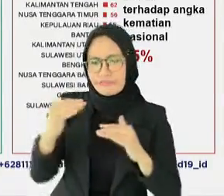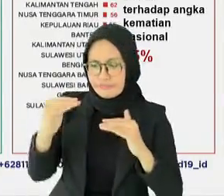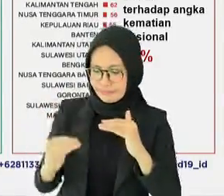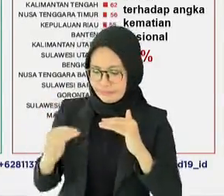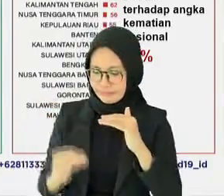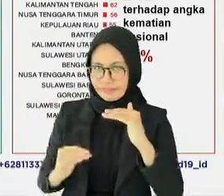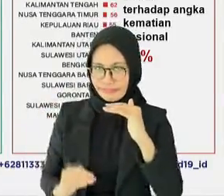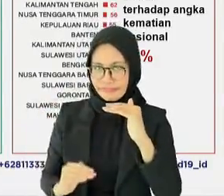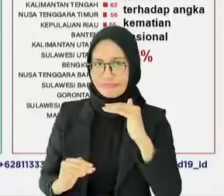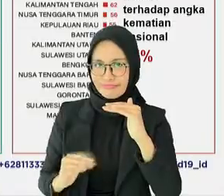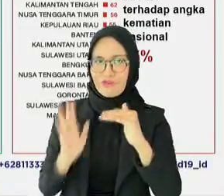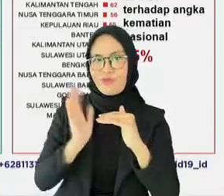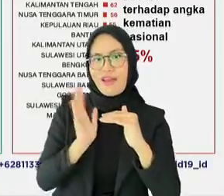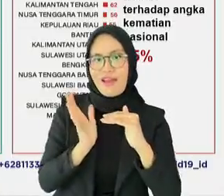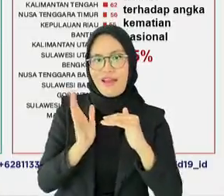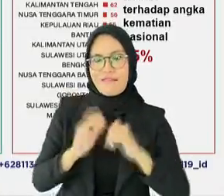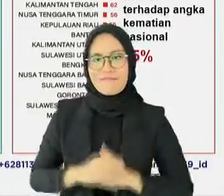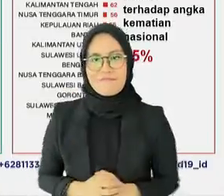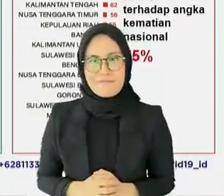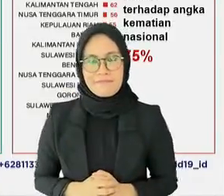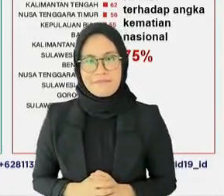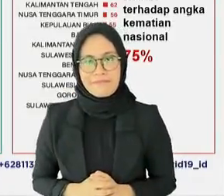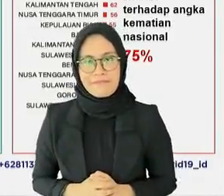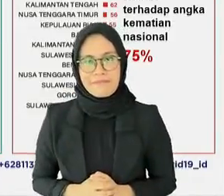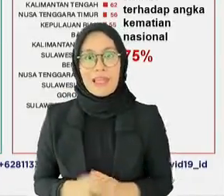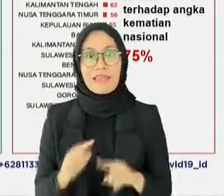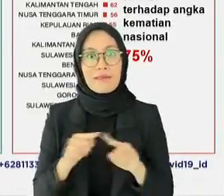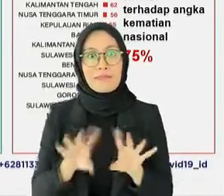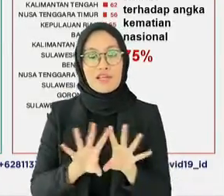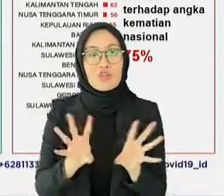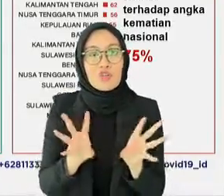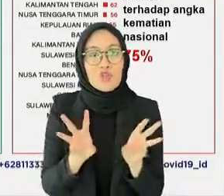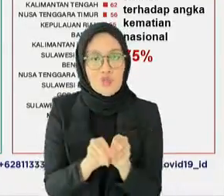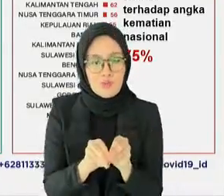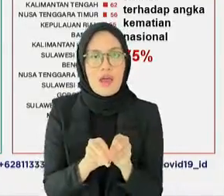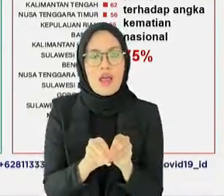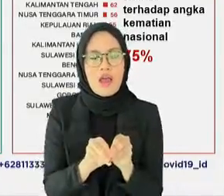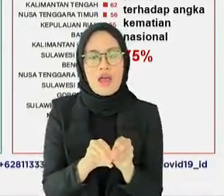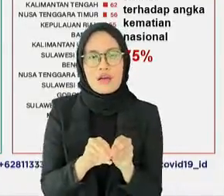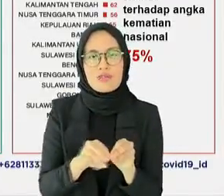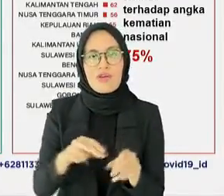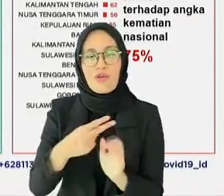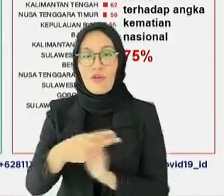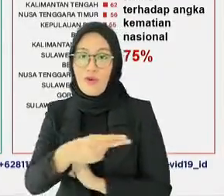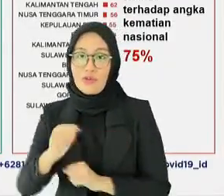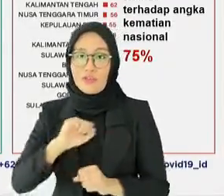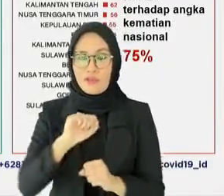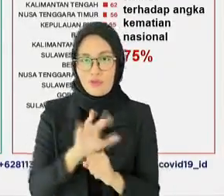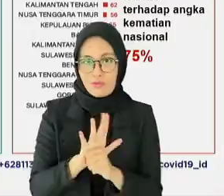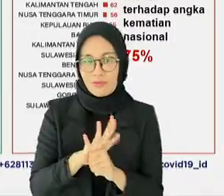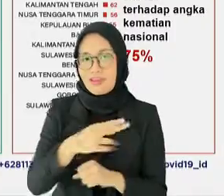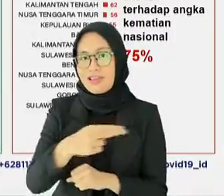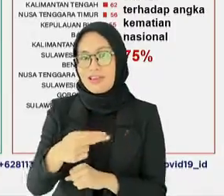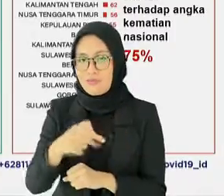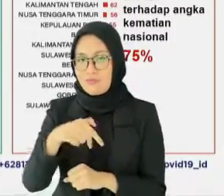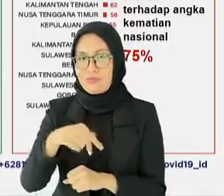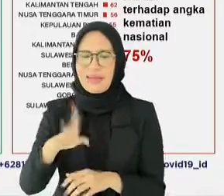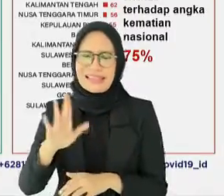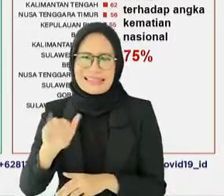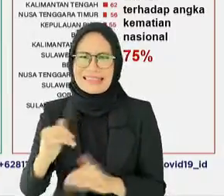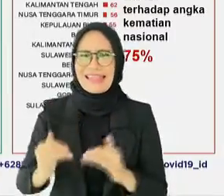Meskipun demikian, kasus aktif di Indonesia masih lebih tinggi 4 kali lipat dibandingkan dengan India.